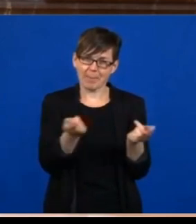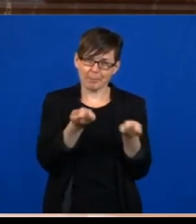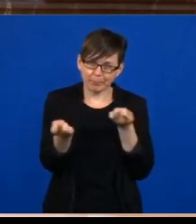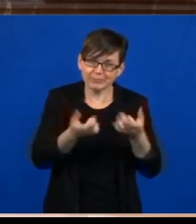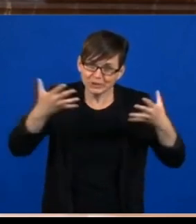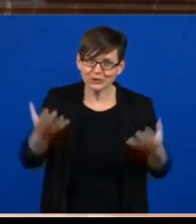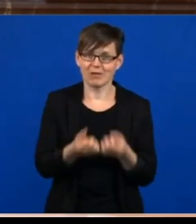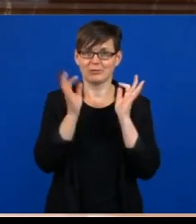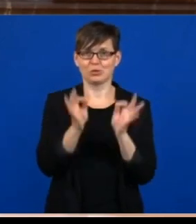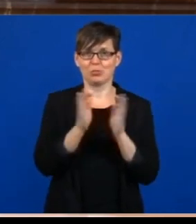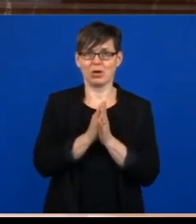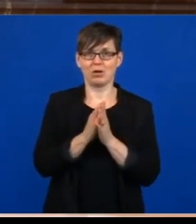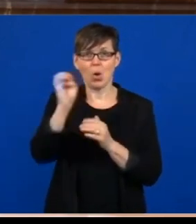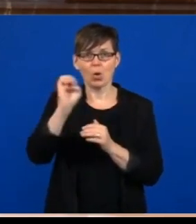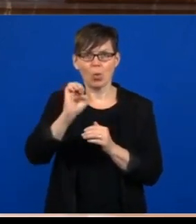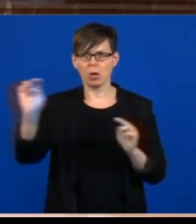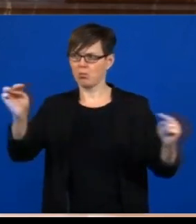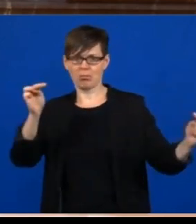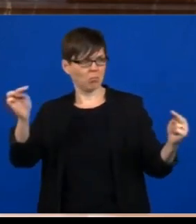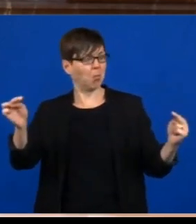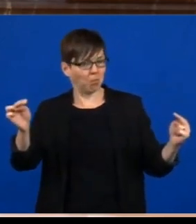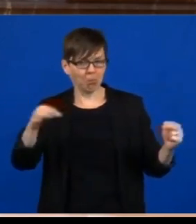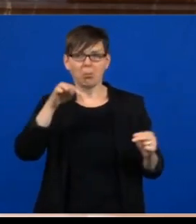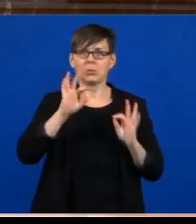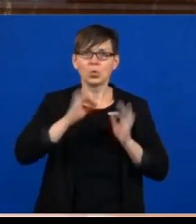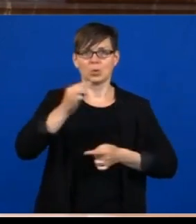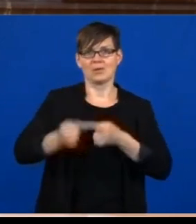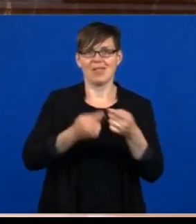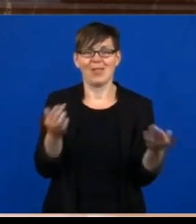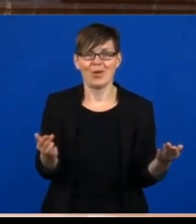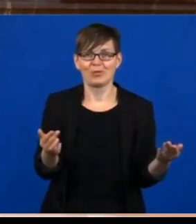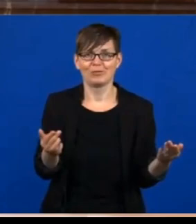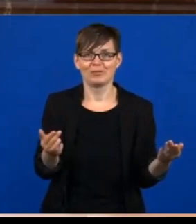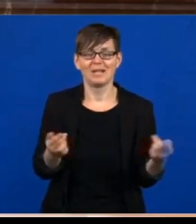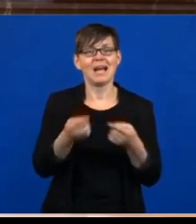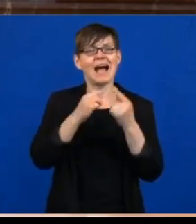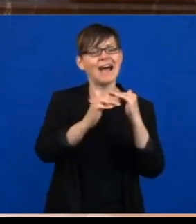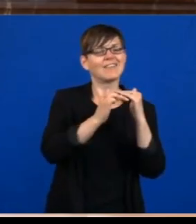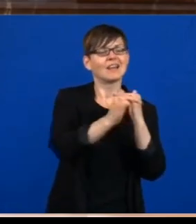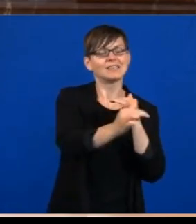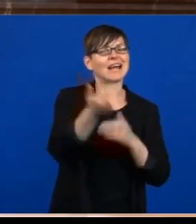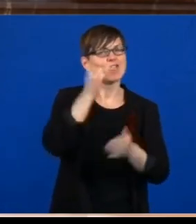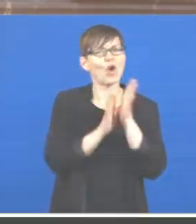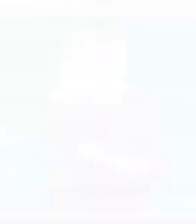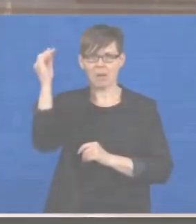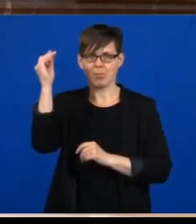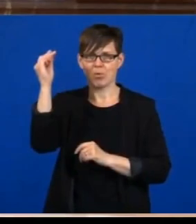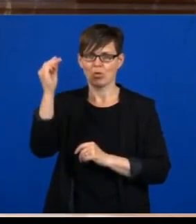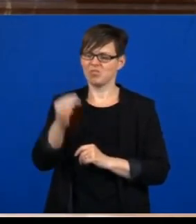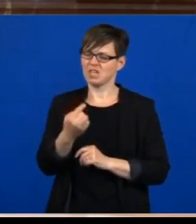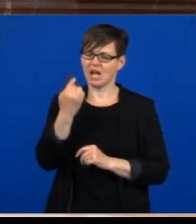sehr großen Erfolg mit Auswirkungen, die geringer sind als in Ländern, die nicht so konsequent vorgegangen sind.